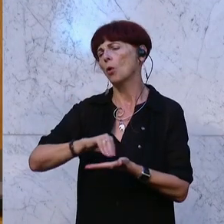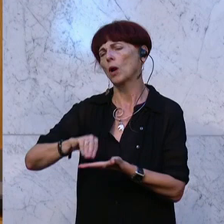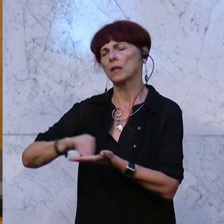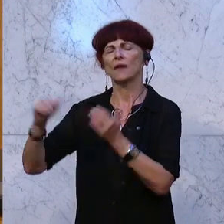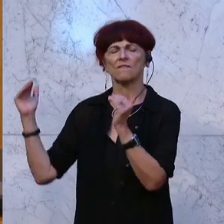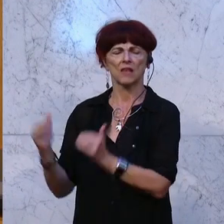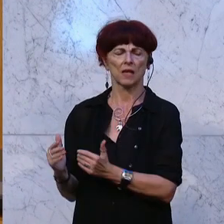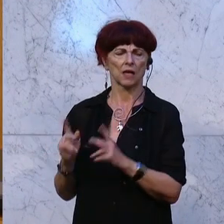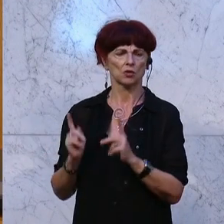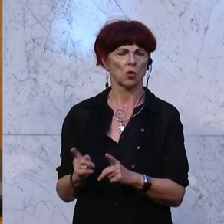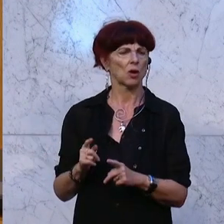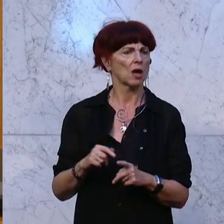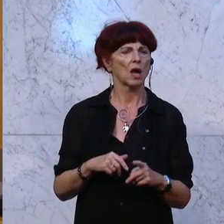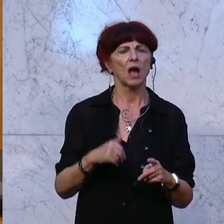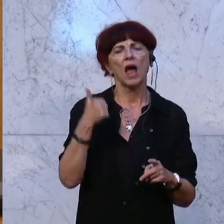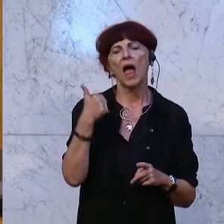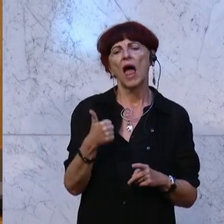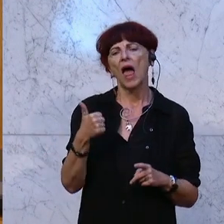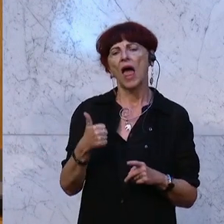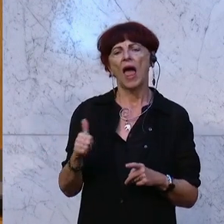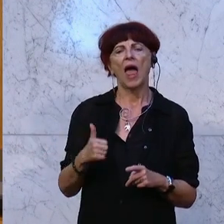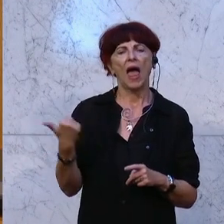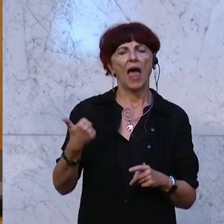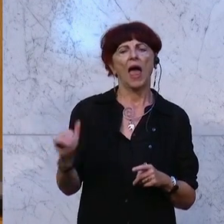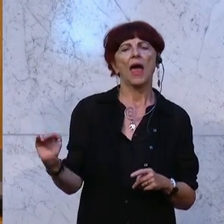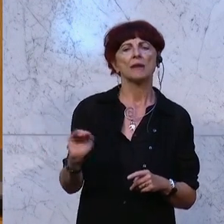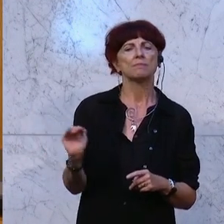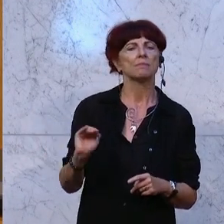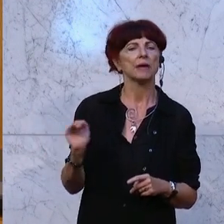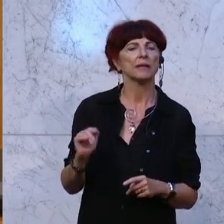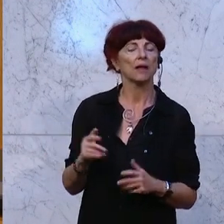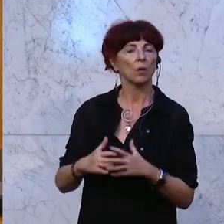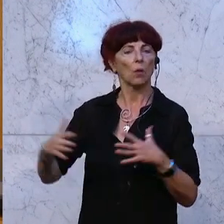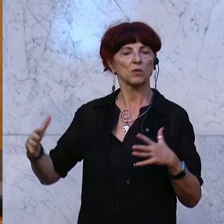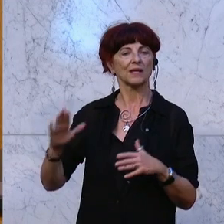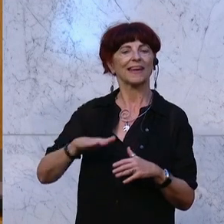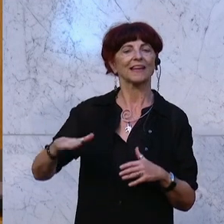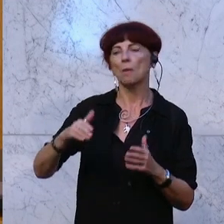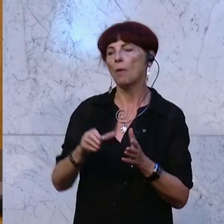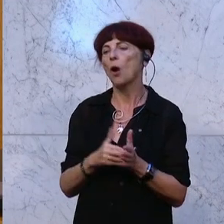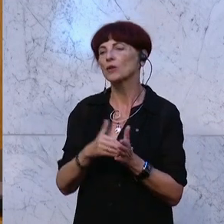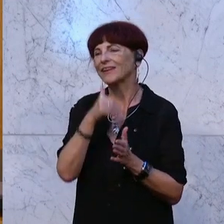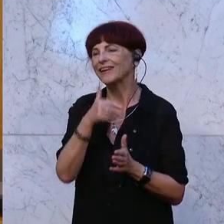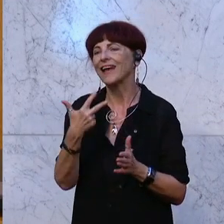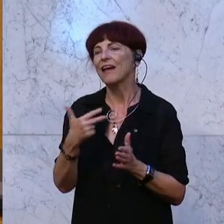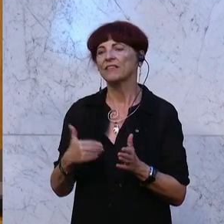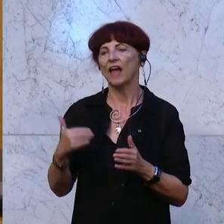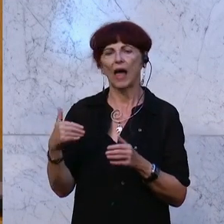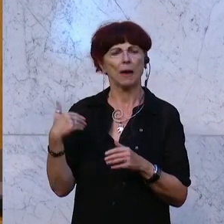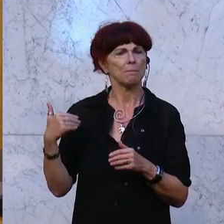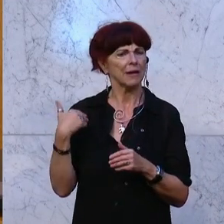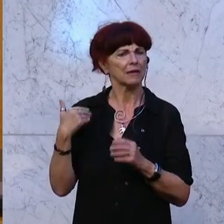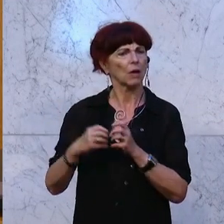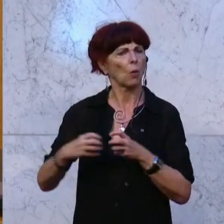ist nicht notwendig, für ein Meter große Kinder drei Meter große Räume zu haben. Auf der anderen Seite aber auch ist hier das Entlastungspaket,